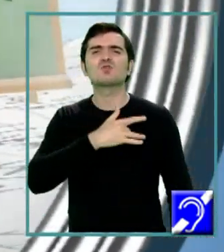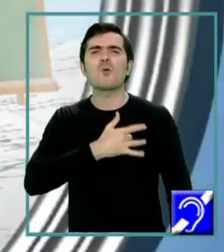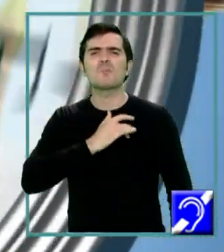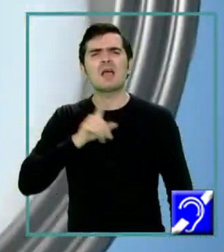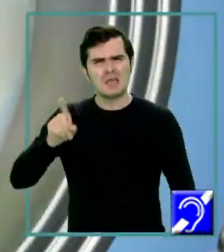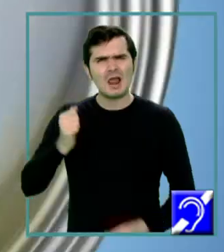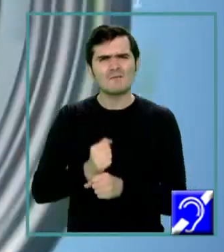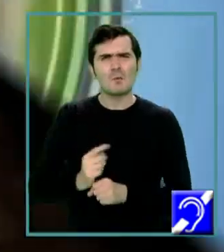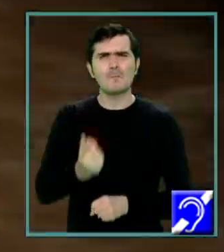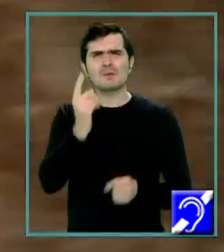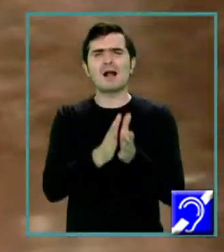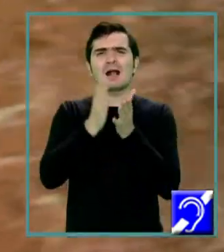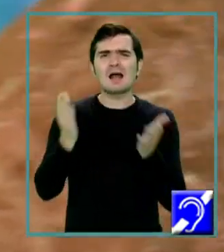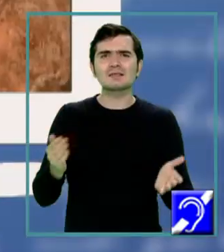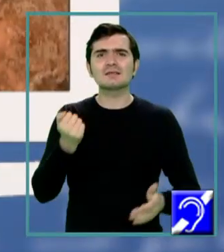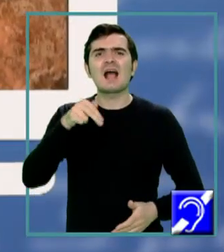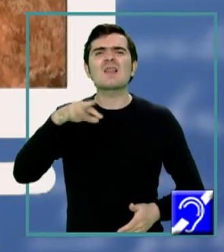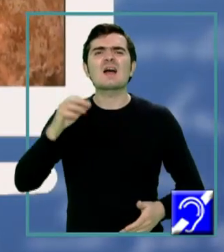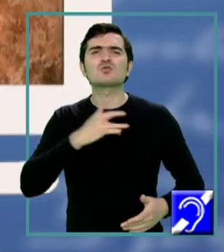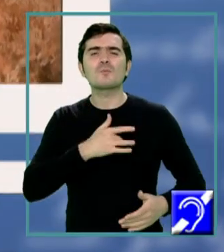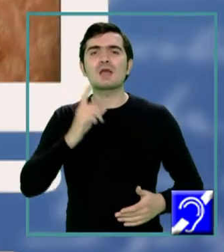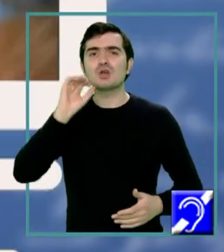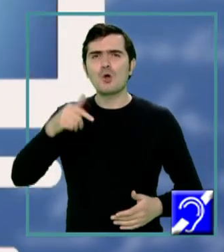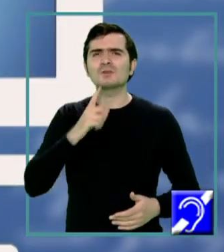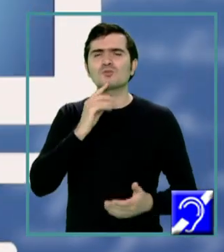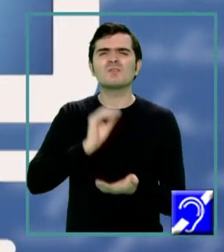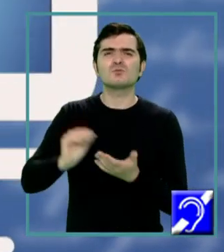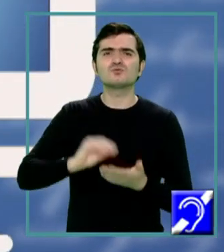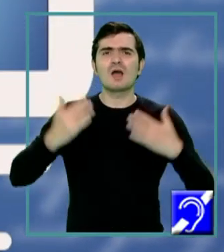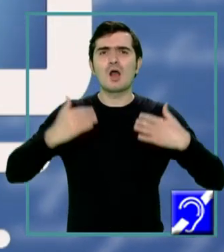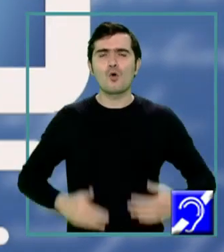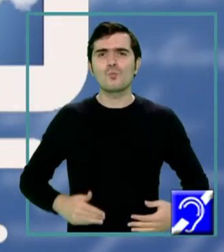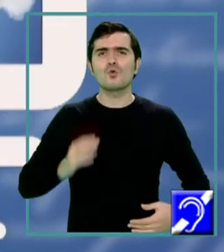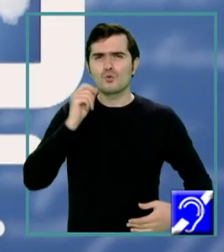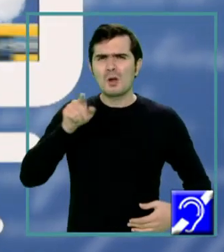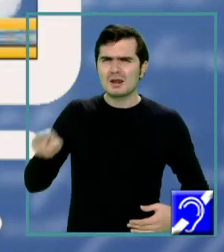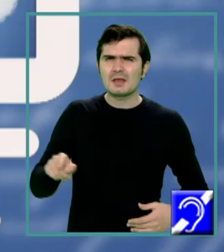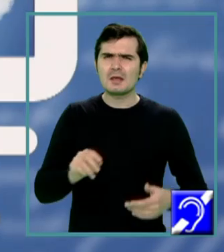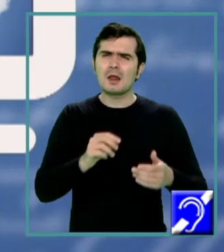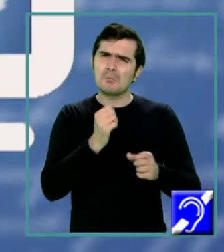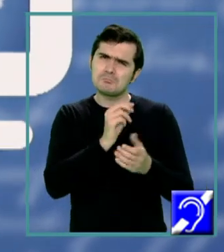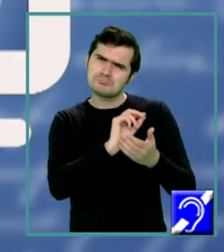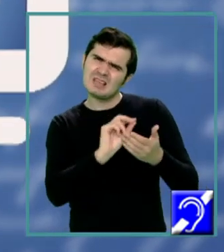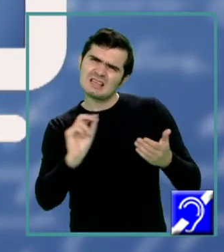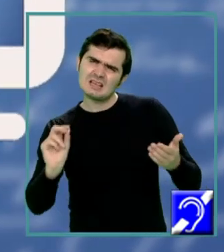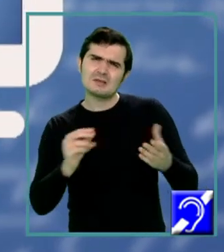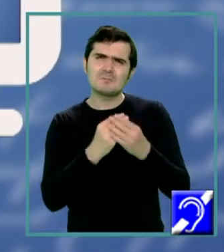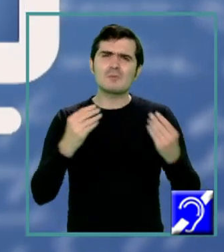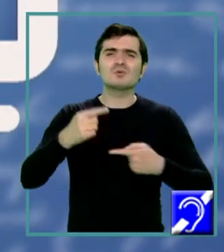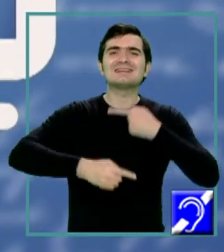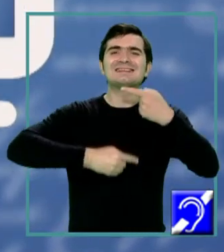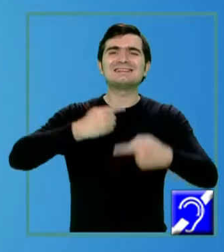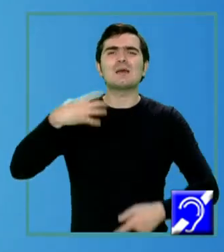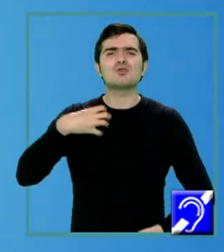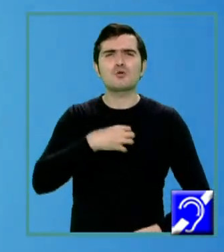umană denmită Funcționarea Corpului Uman. A descoperit și a descris destul de corect o serie de sisteme și organe printre care sistemul